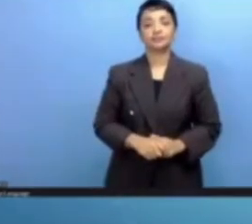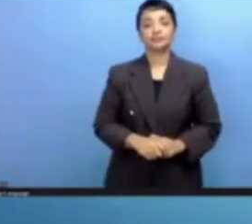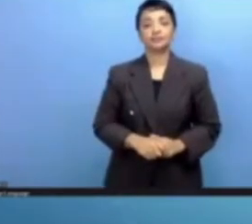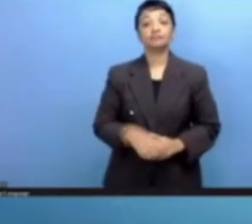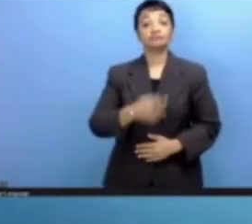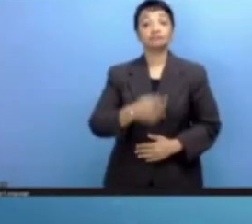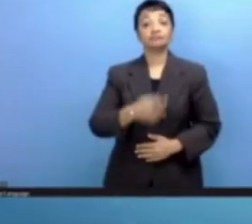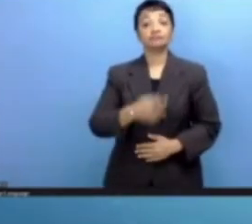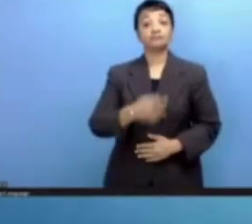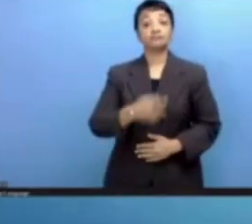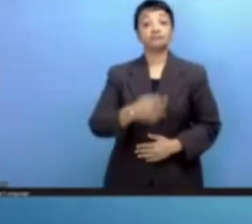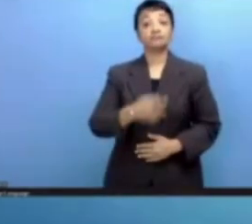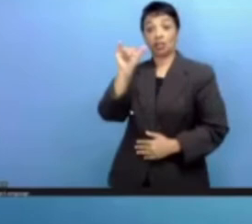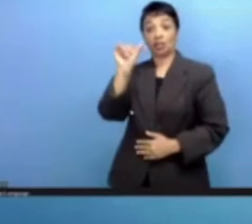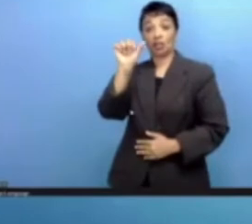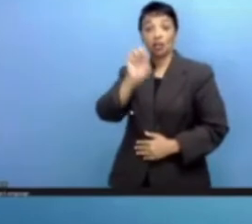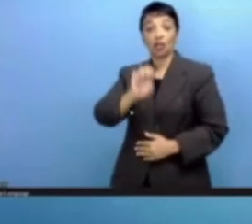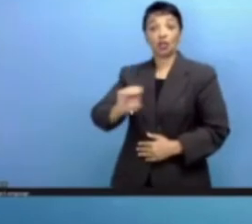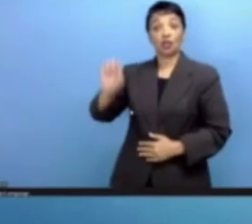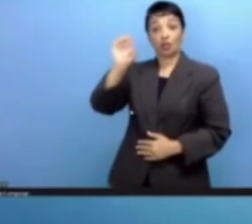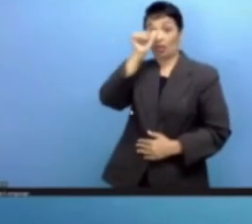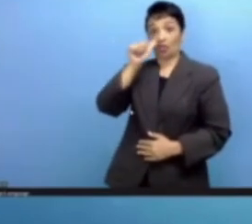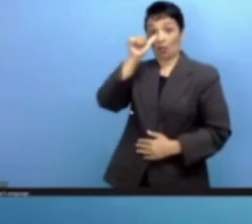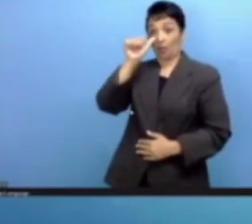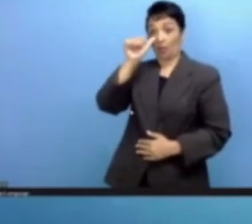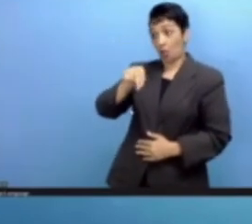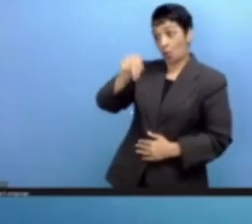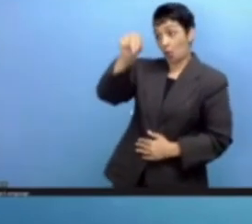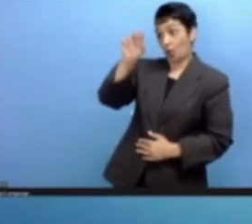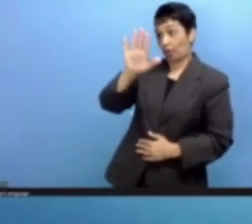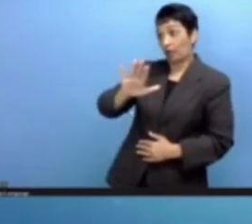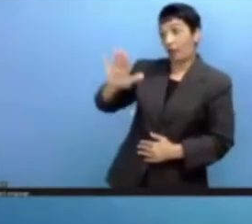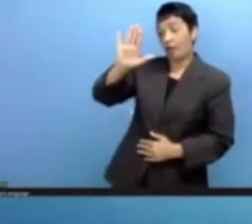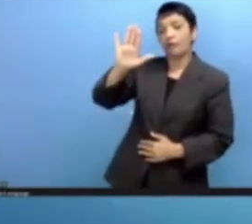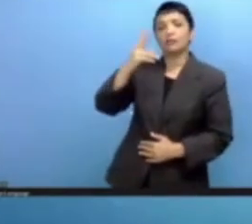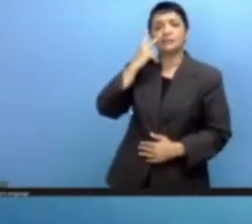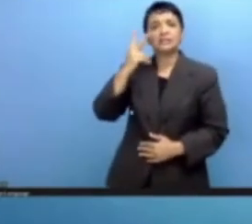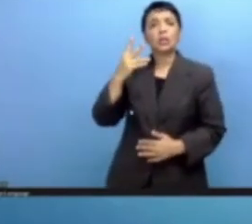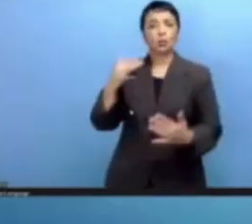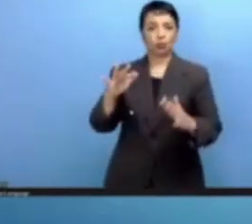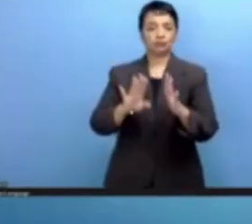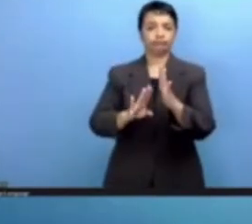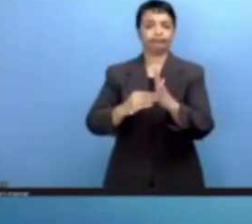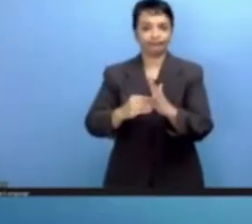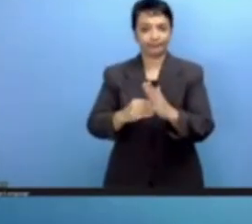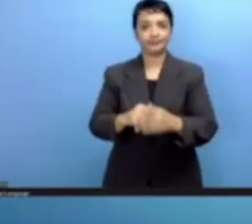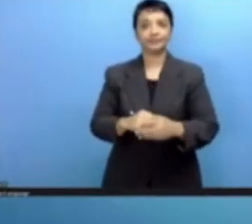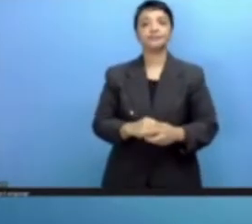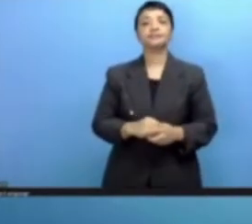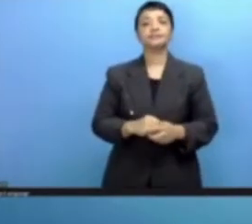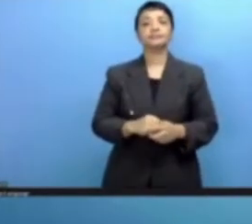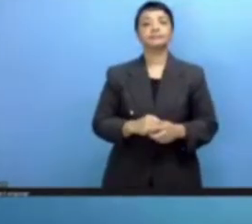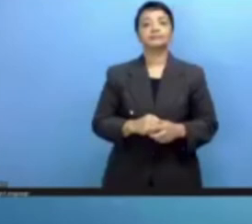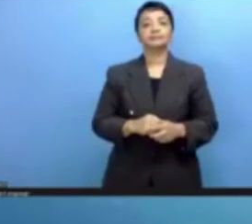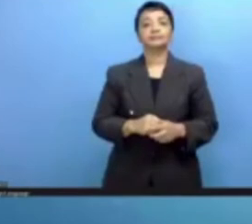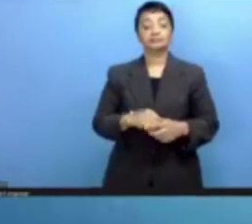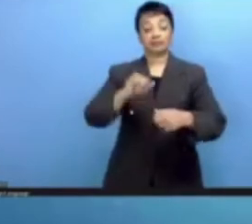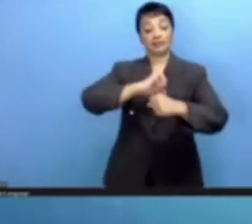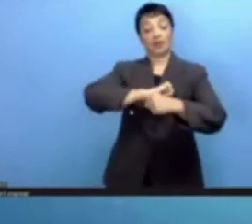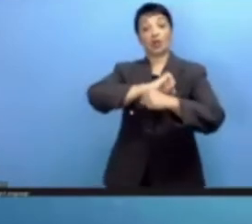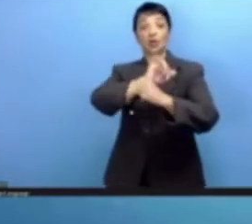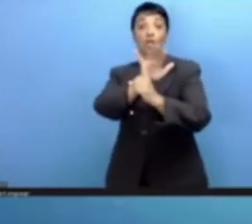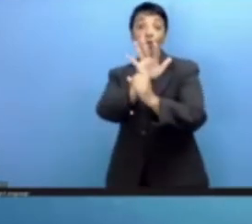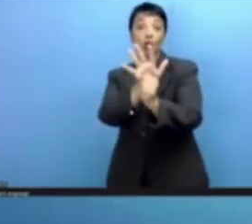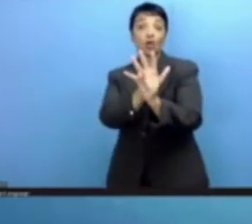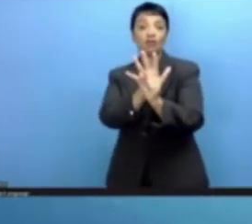وينقطع الصوت المتحدث في الشمال ومن ناحية أخرى مع جائحة الكوفيد 19 فإن